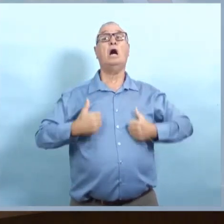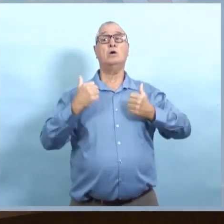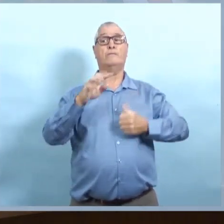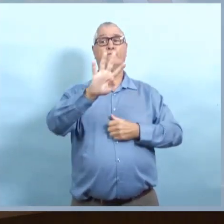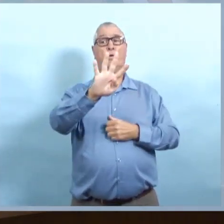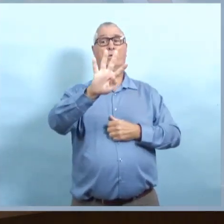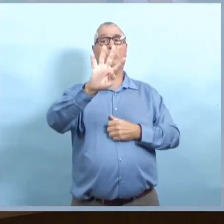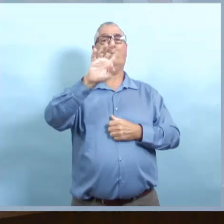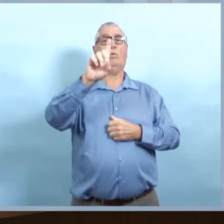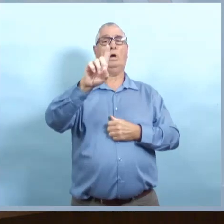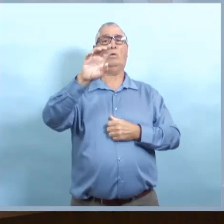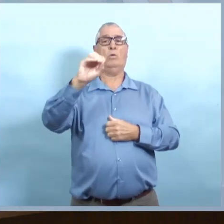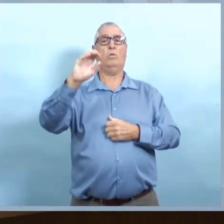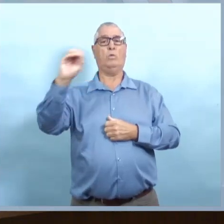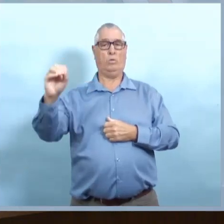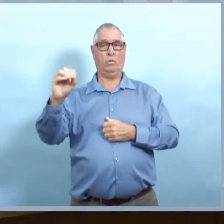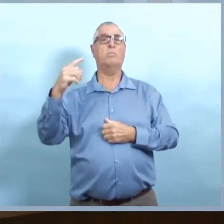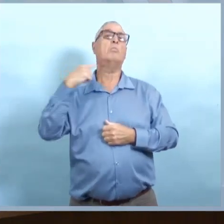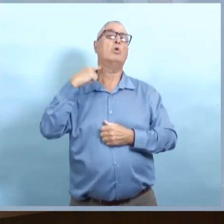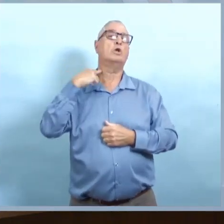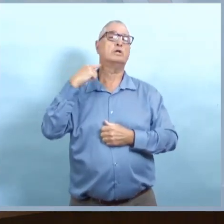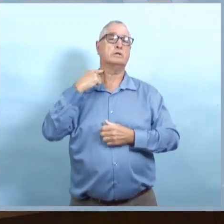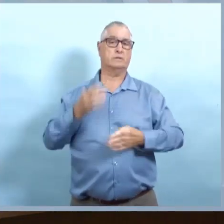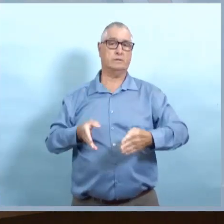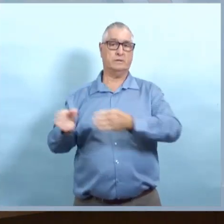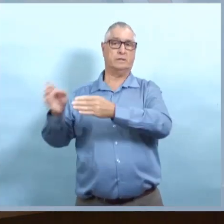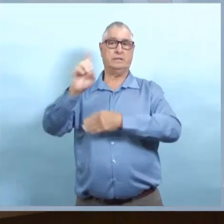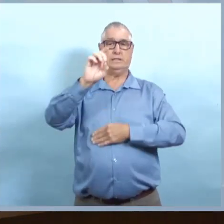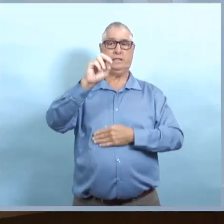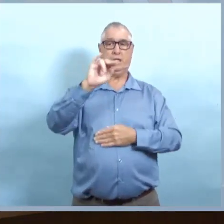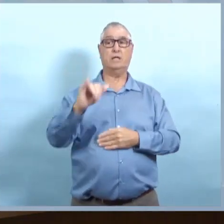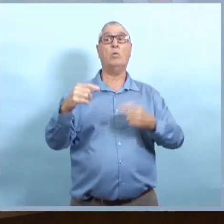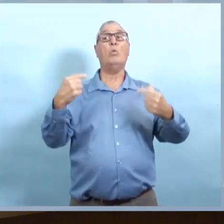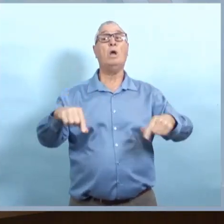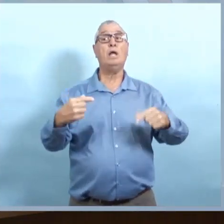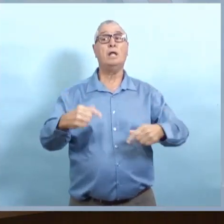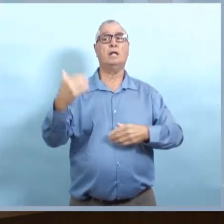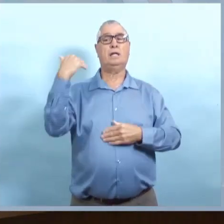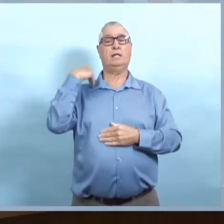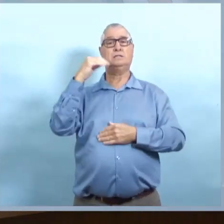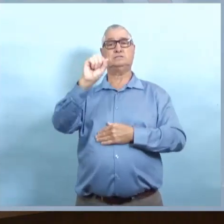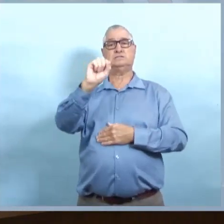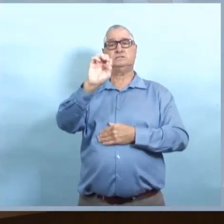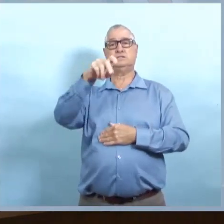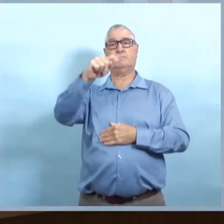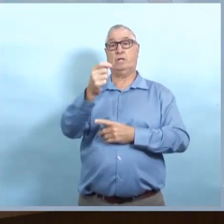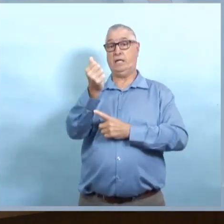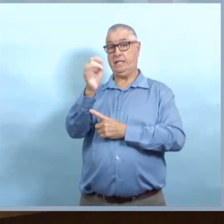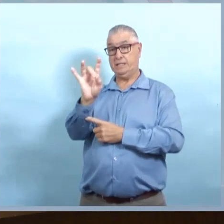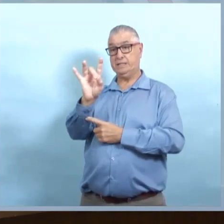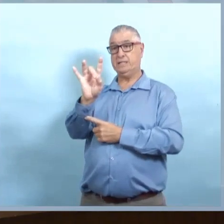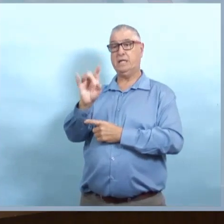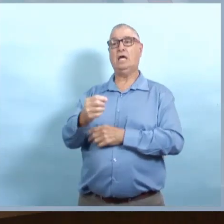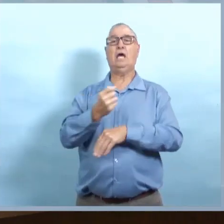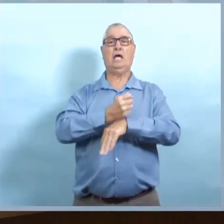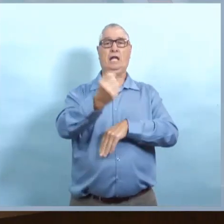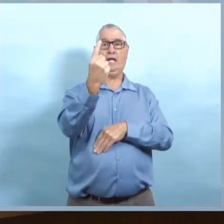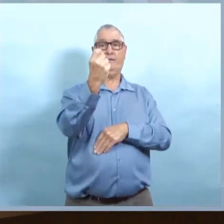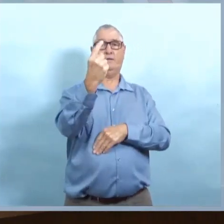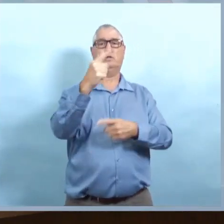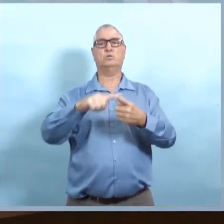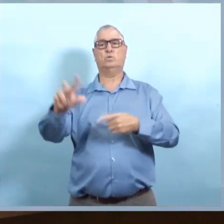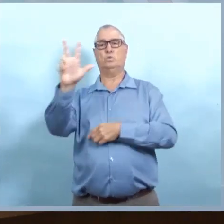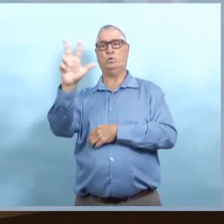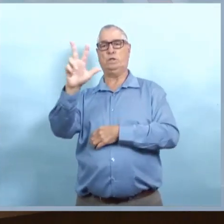D'autres expositions possibles comprennent le restaurant Denny's, 4100 Portages, le 18 septembre